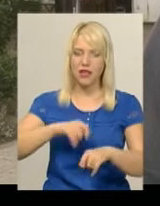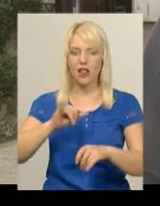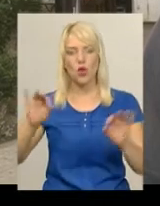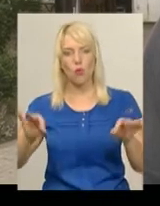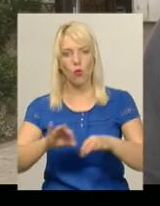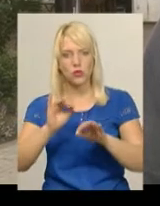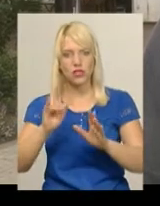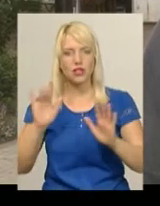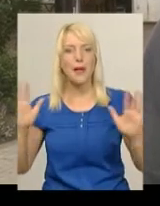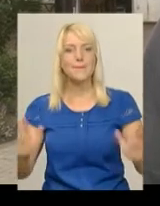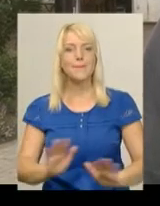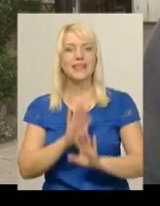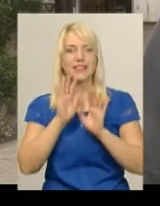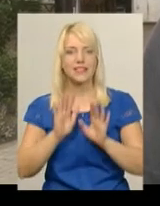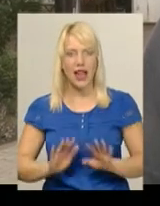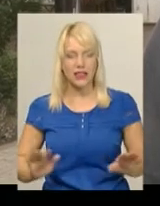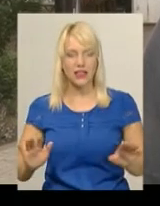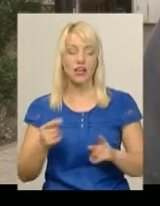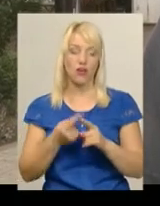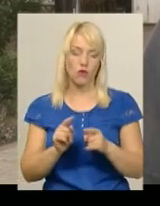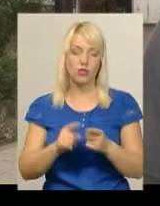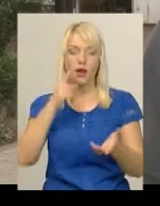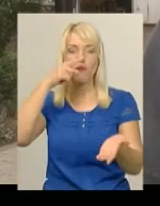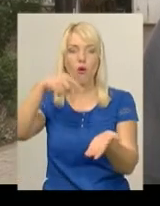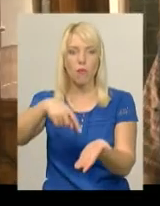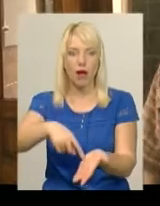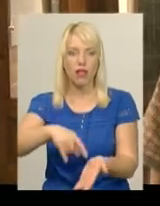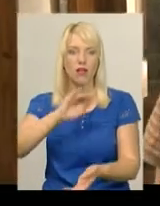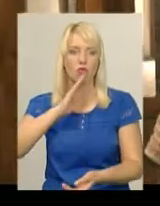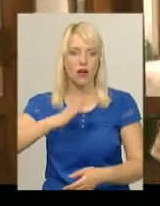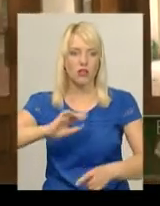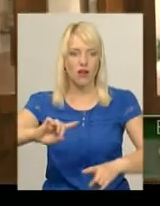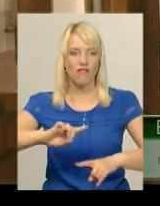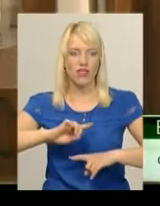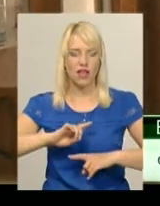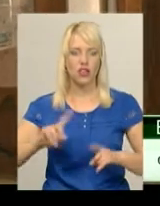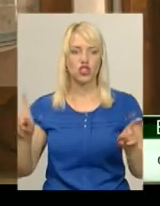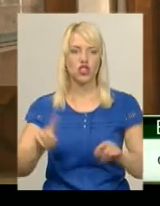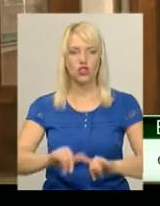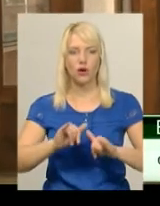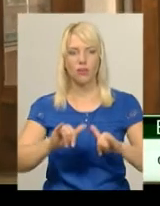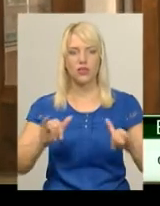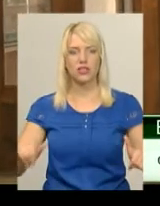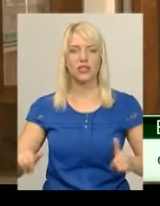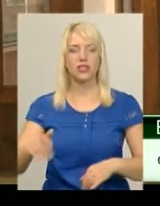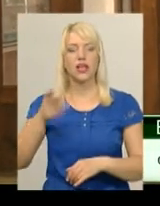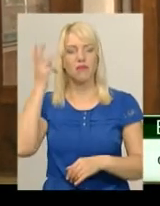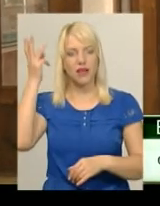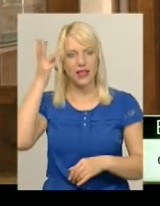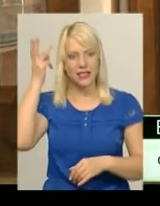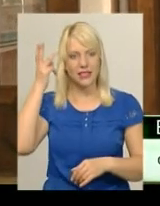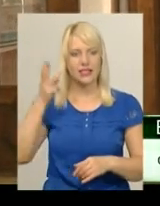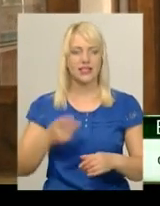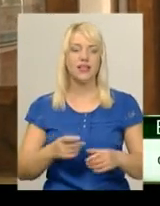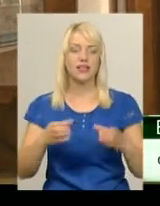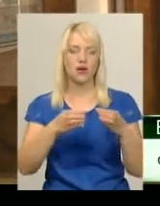вони, в принципі, і попали в наш фінал. Для того, щоб, як сказати, розвивати хмельницький андерграунд. У нас так дуже мало гуртів,